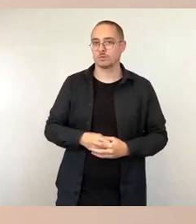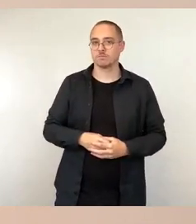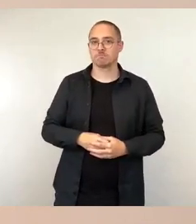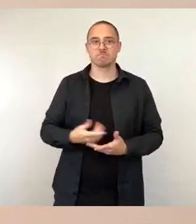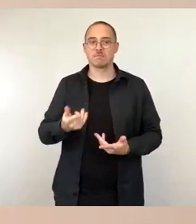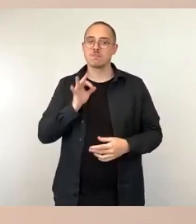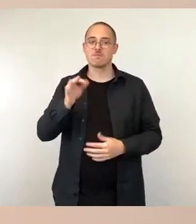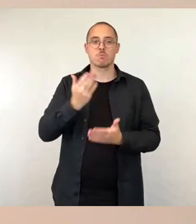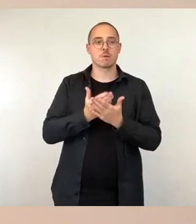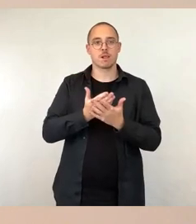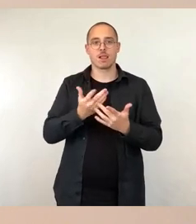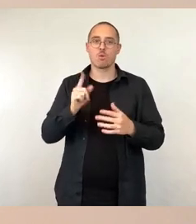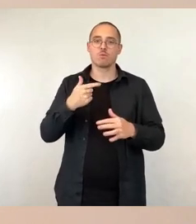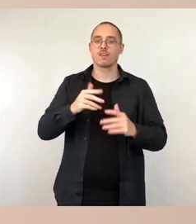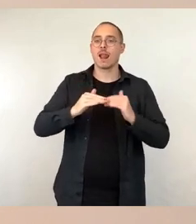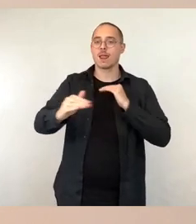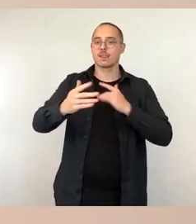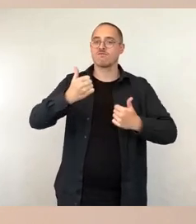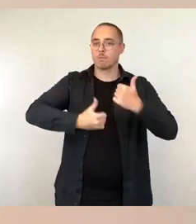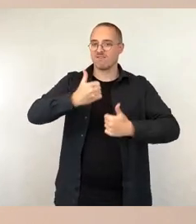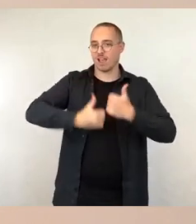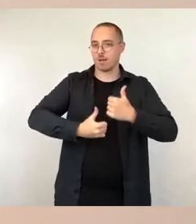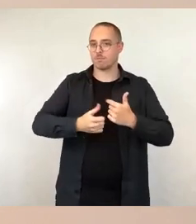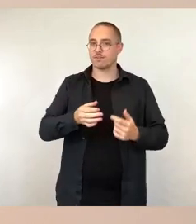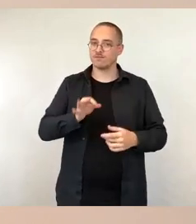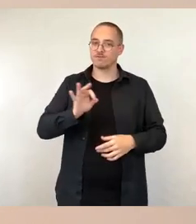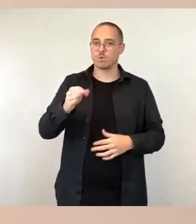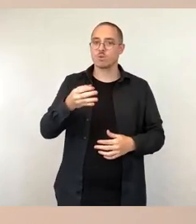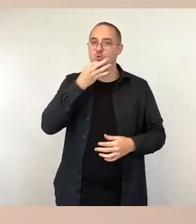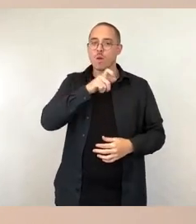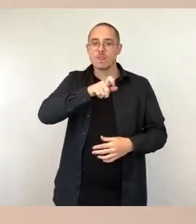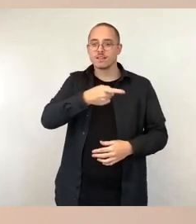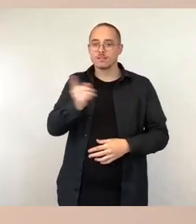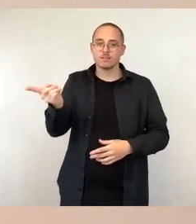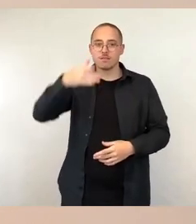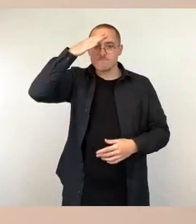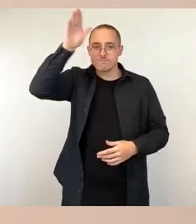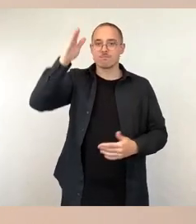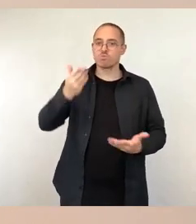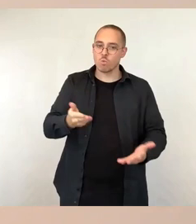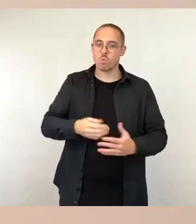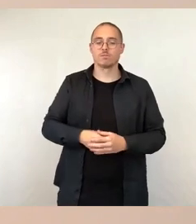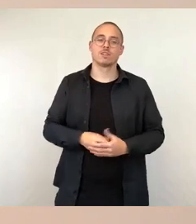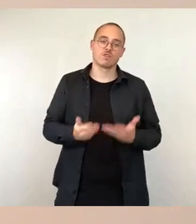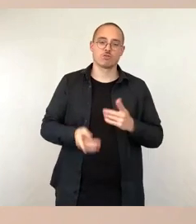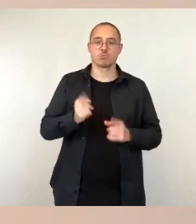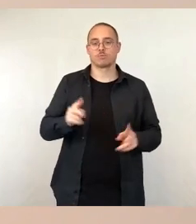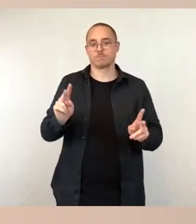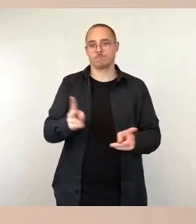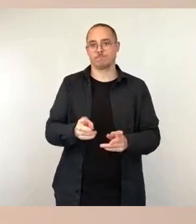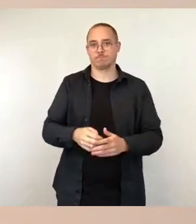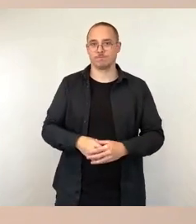Jugendliche. Es gäbe vorgesehen ist eine prozentuale Kürzung der Arbeit in allen Fachgruppen an der